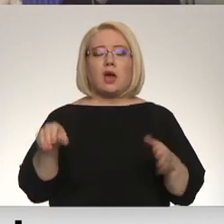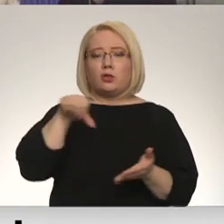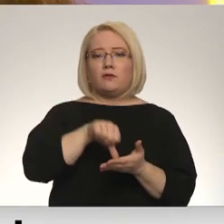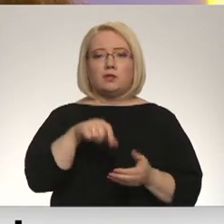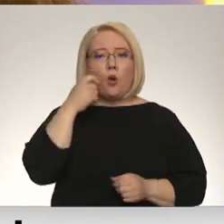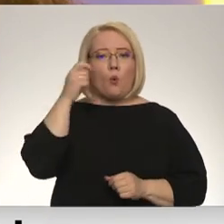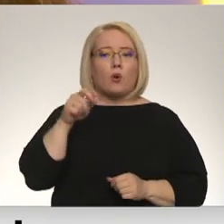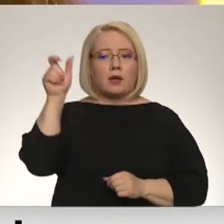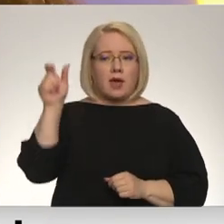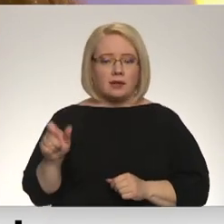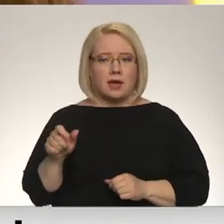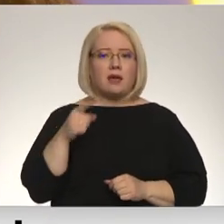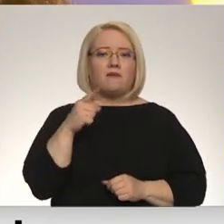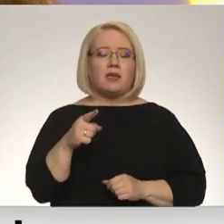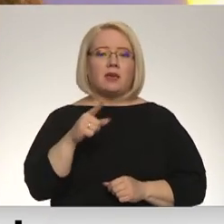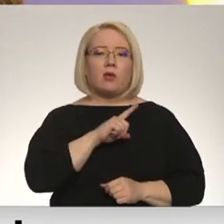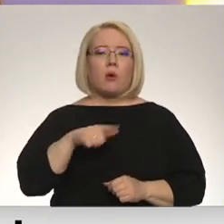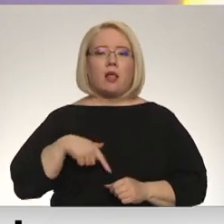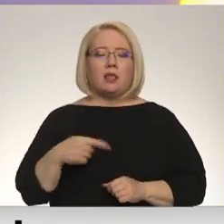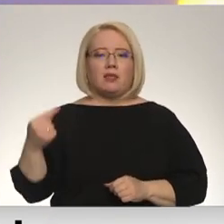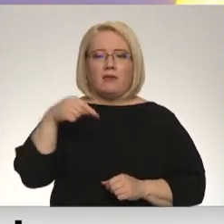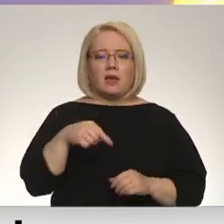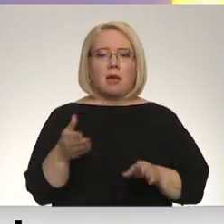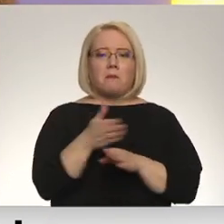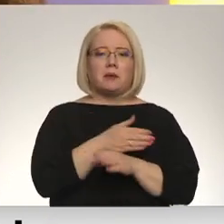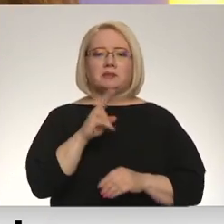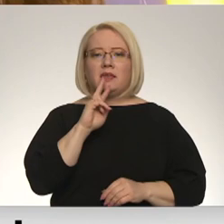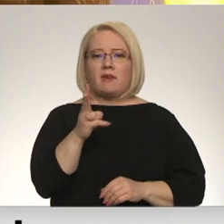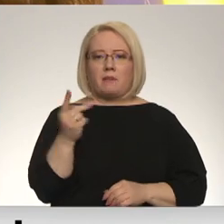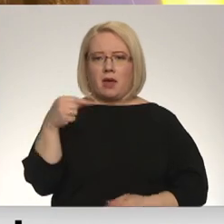ukrainieti Marija, kur Latvijā no Doņetskas ieradusies pirms diviem gadiem.